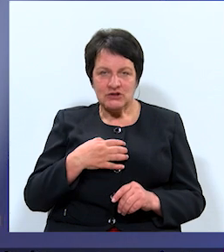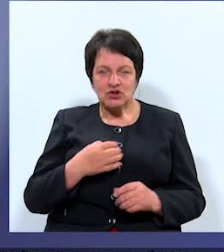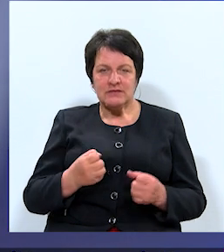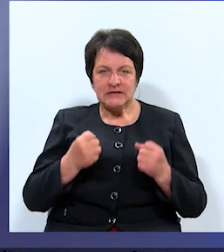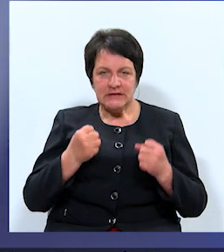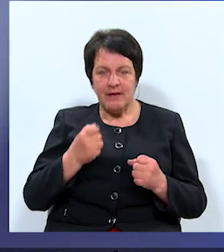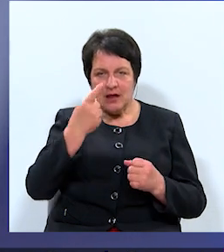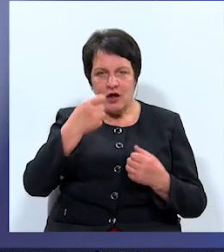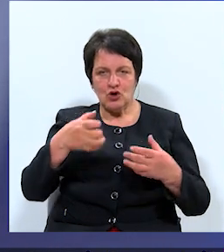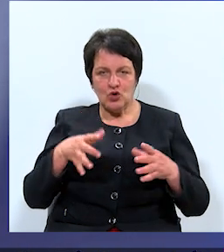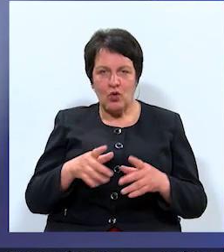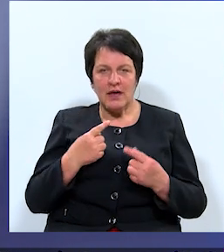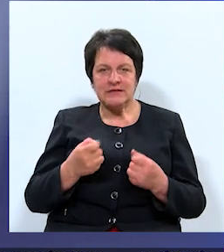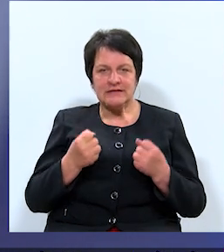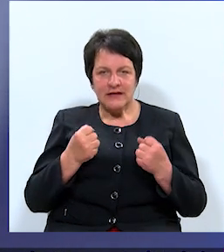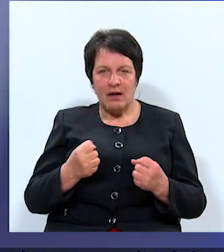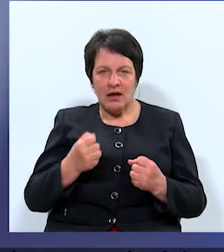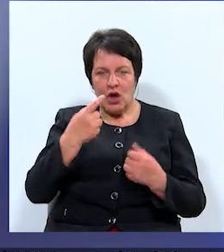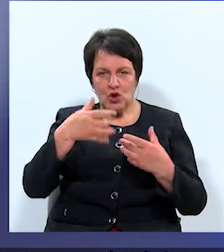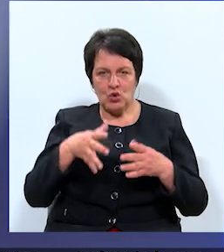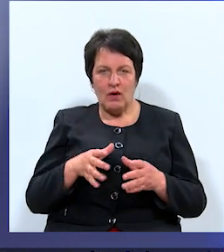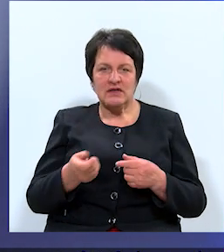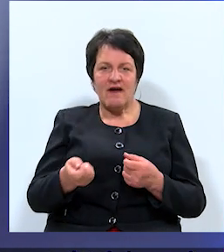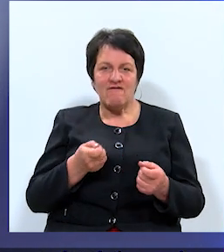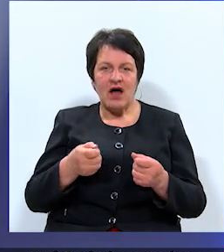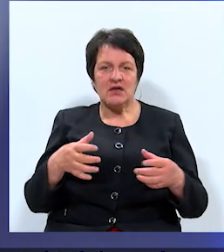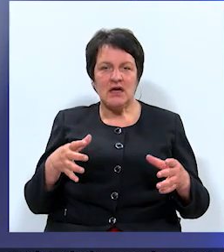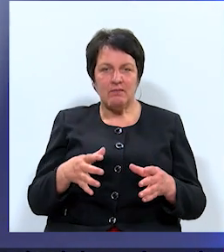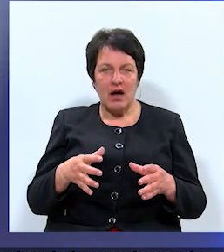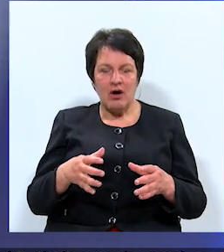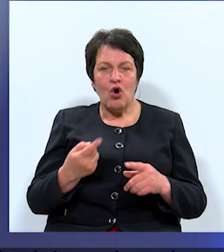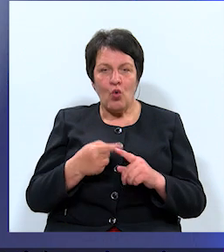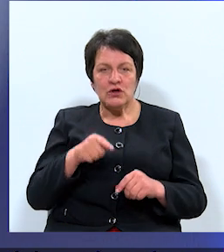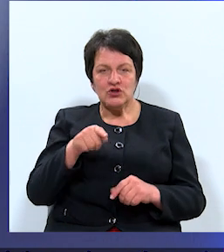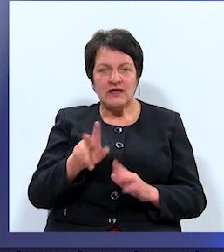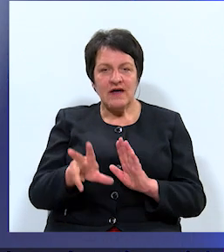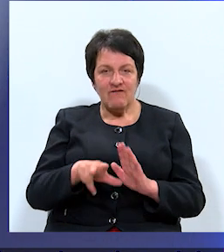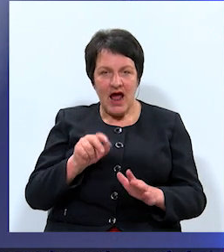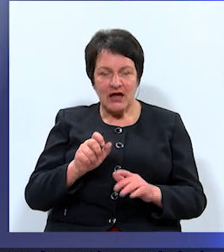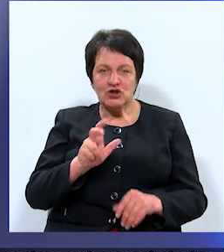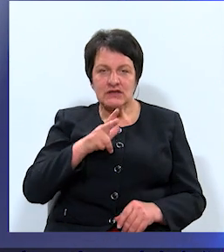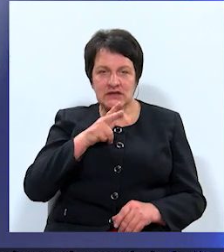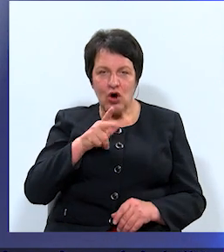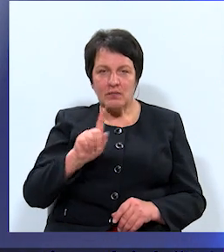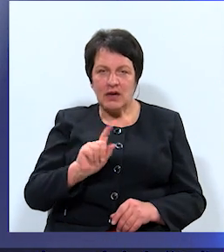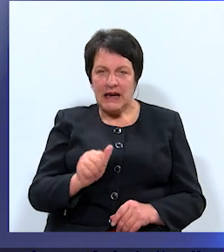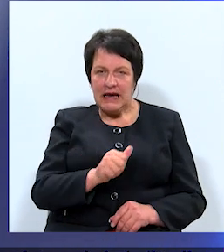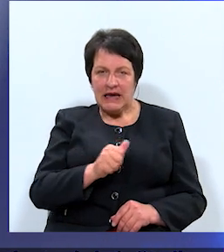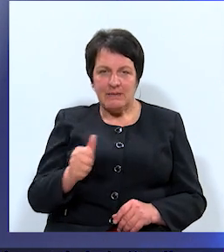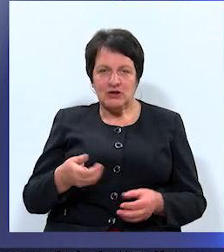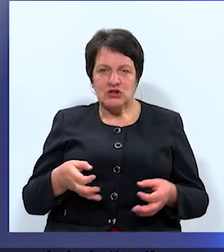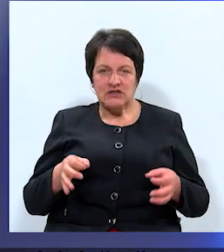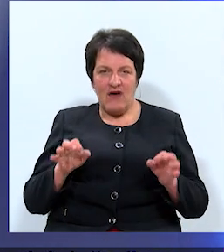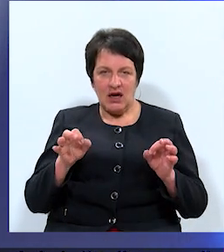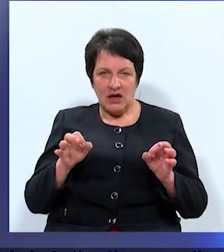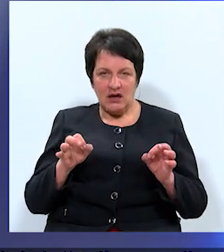stabila dome, stabila domes vadība. Šīs vēlēšanas Daugavpilī ir īpaši svarīgas,